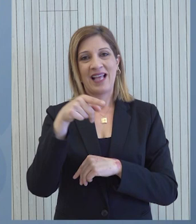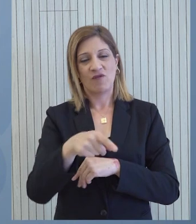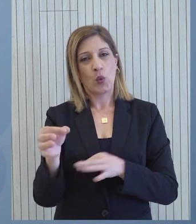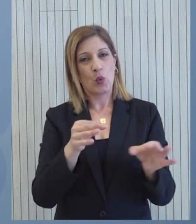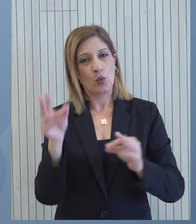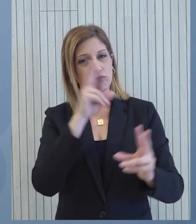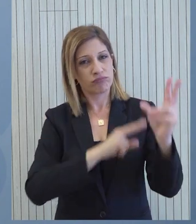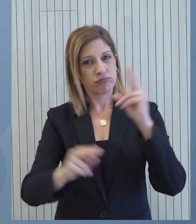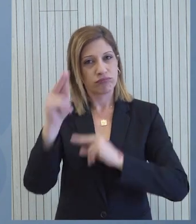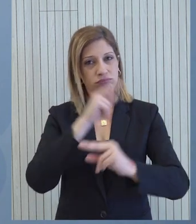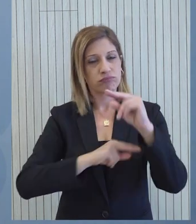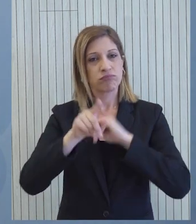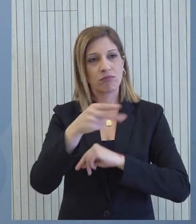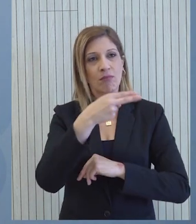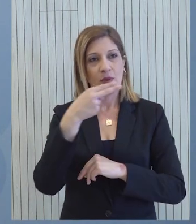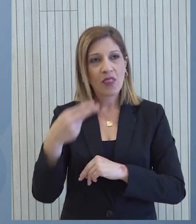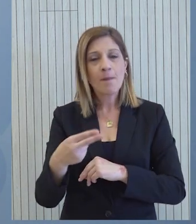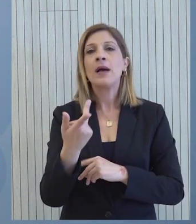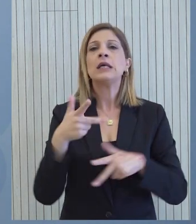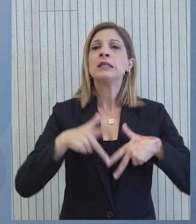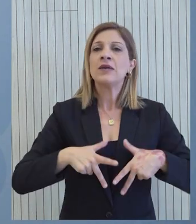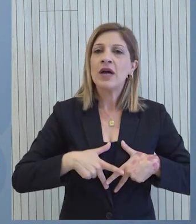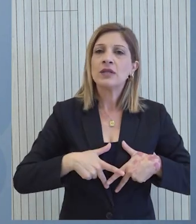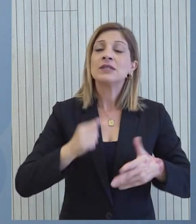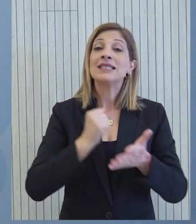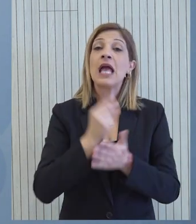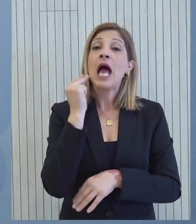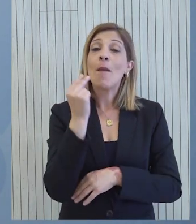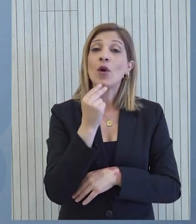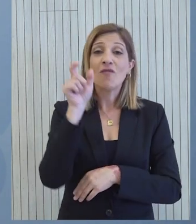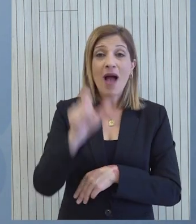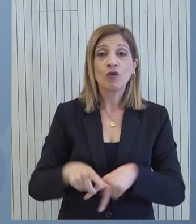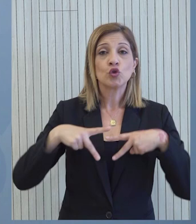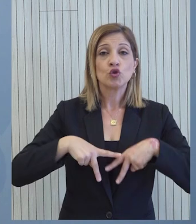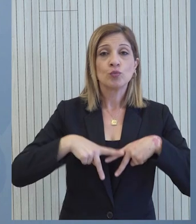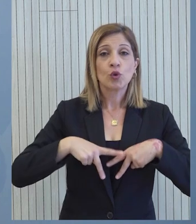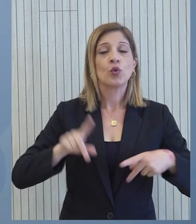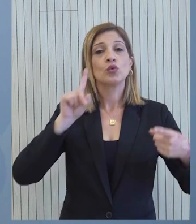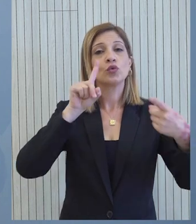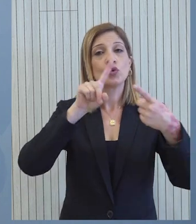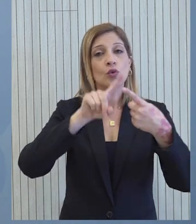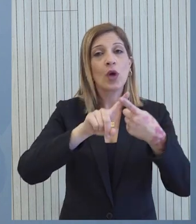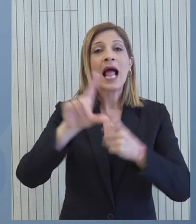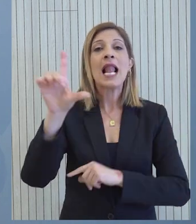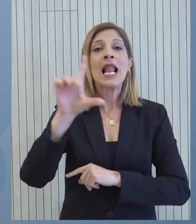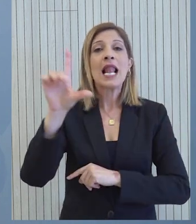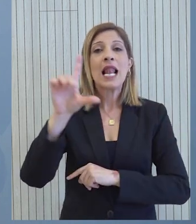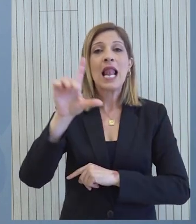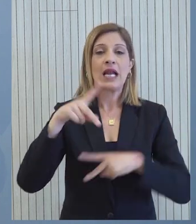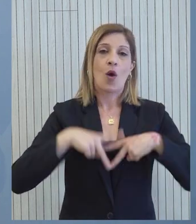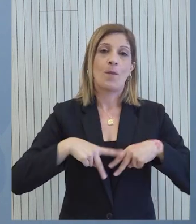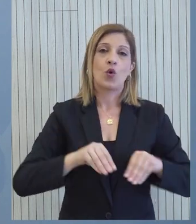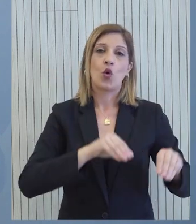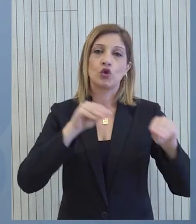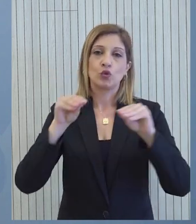σχεδιασμού που ενεργοποιήσει η κυβέρνηση. Και το απόγευμα θα πραγματοποιηθεί η συνάντηση στην Λάρνακα του Υπουργού